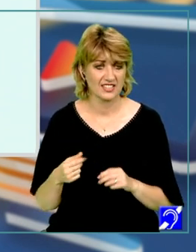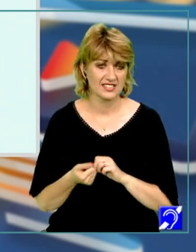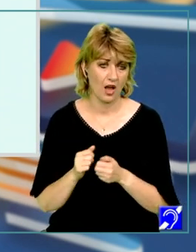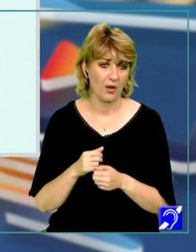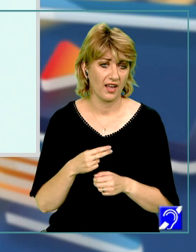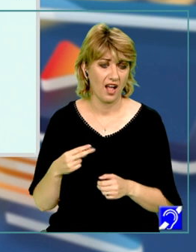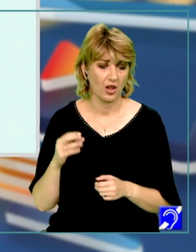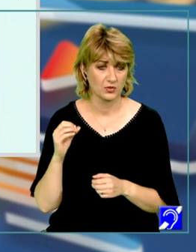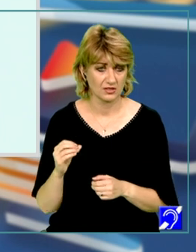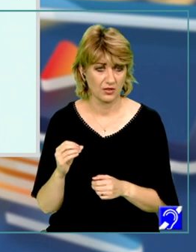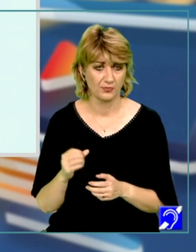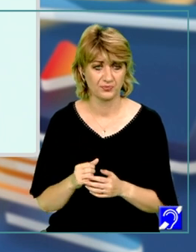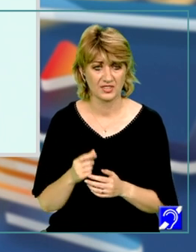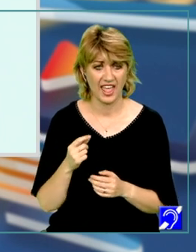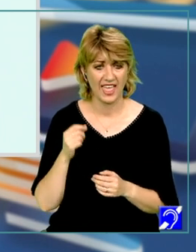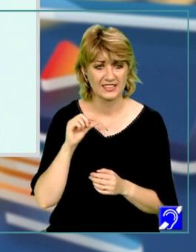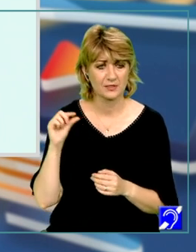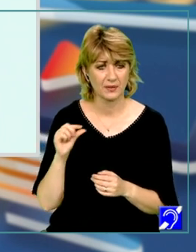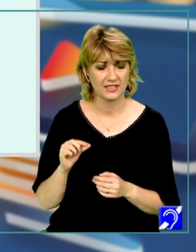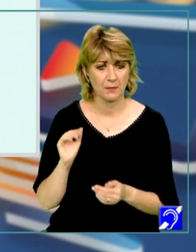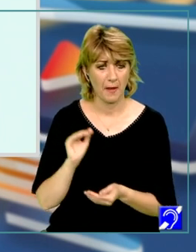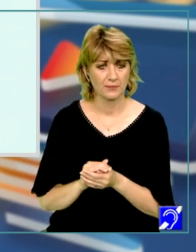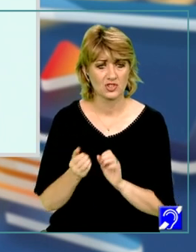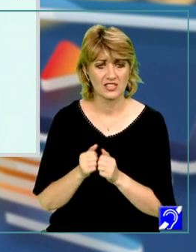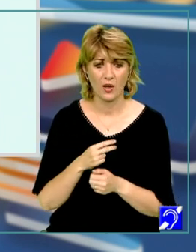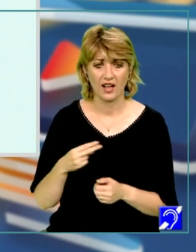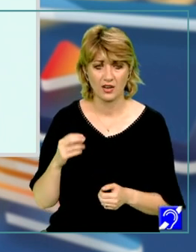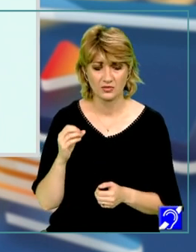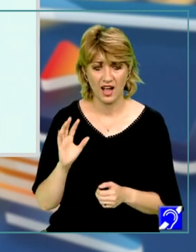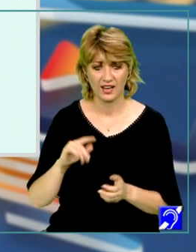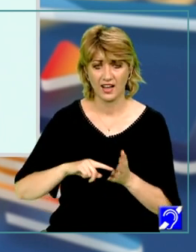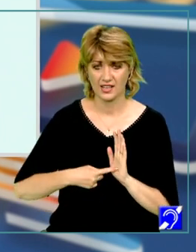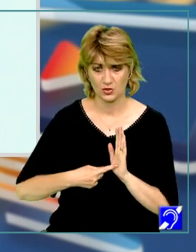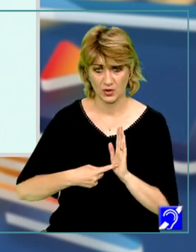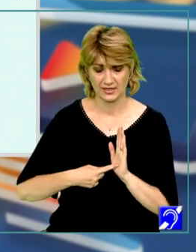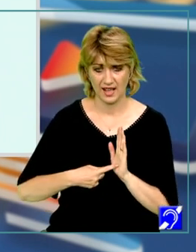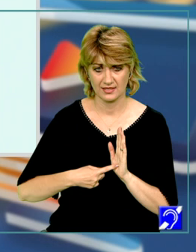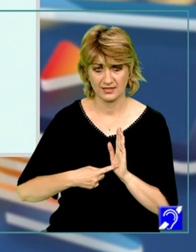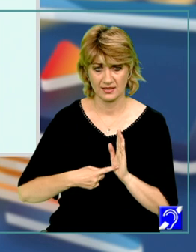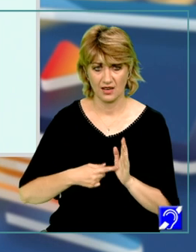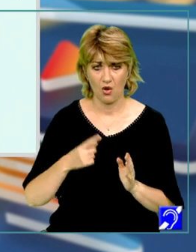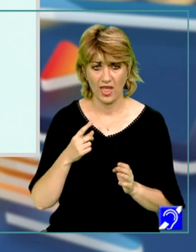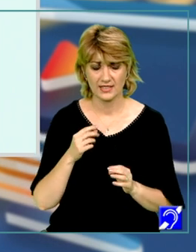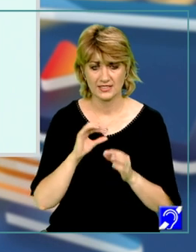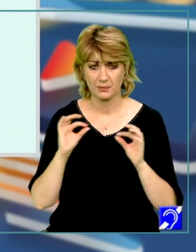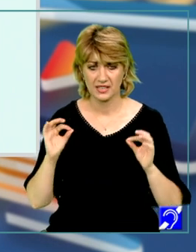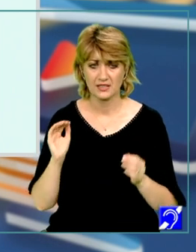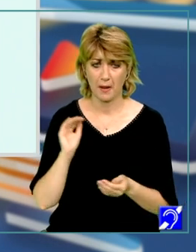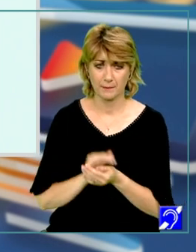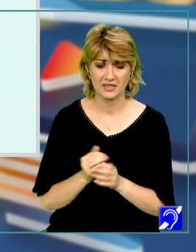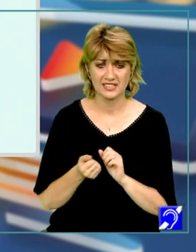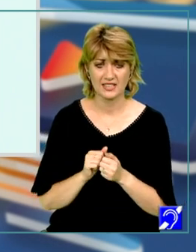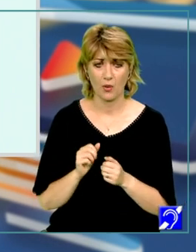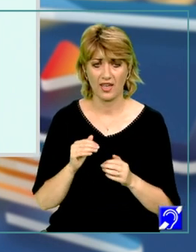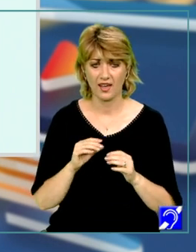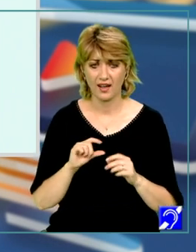o sumă de expresii mai mici sau egale cu 0 are ca rezultat o expresie tot mai mică sau egal decât